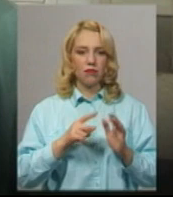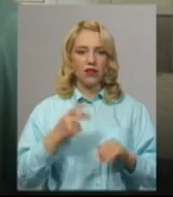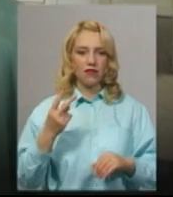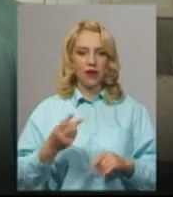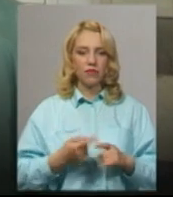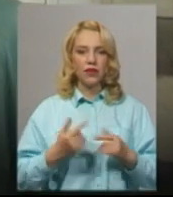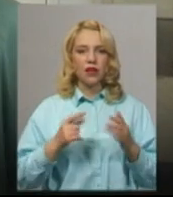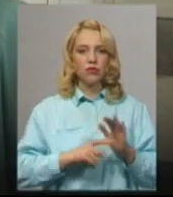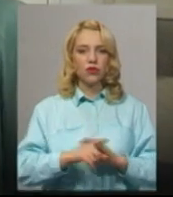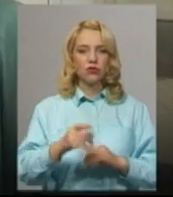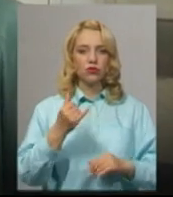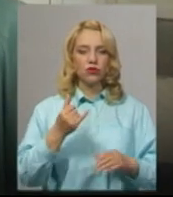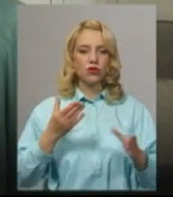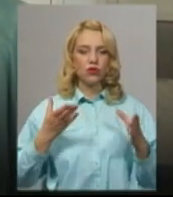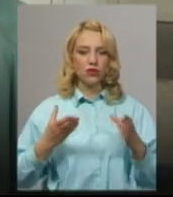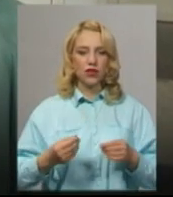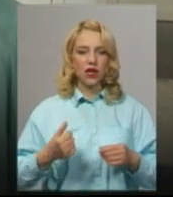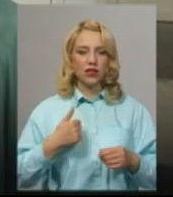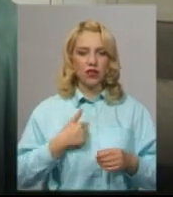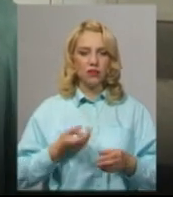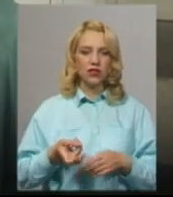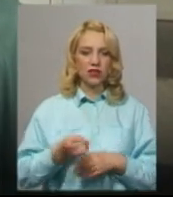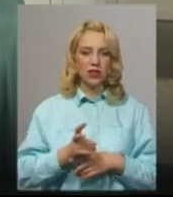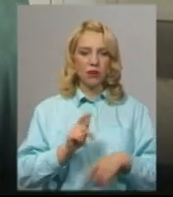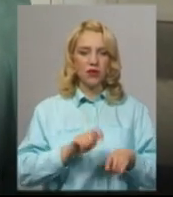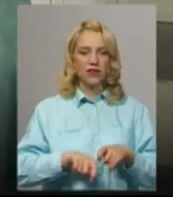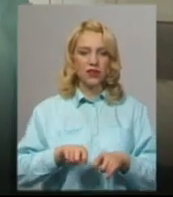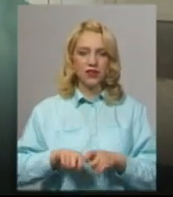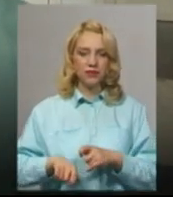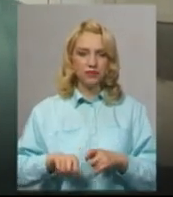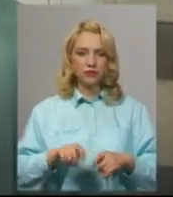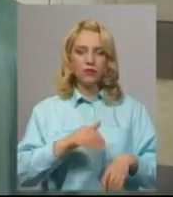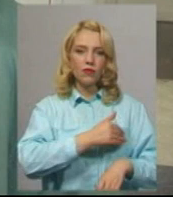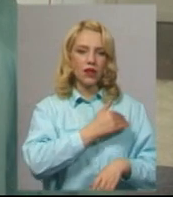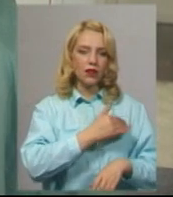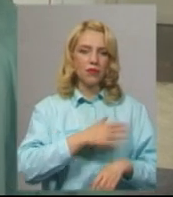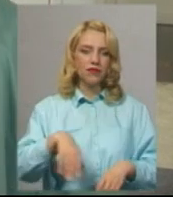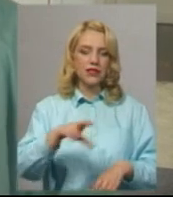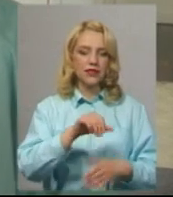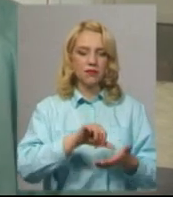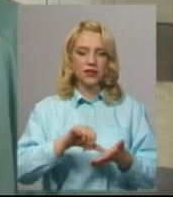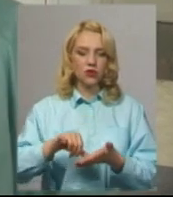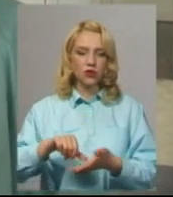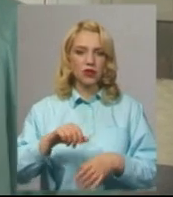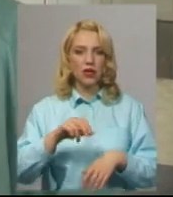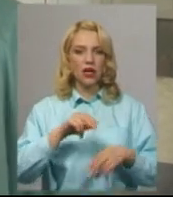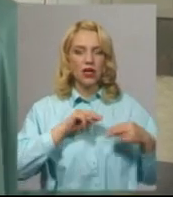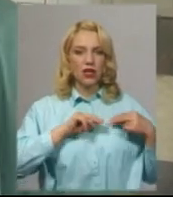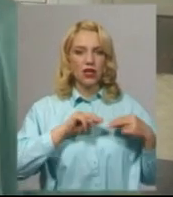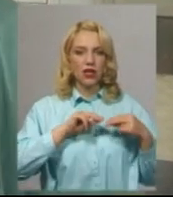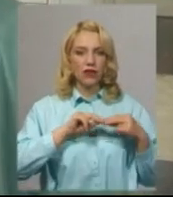сьогоднішнього дня я прийшла, поміряла всім присутнім працівникам температуру,